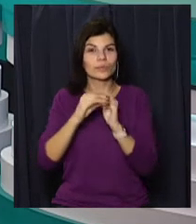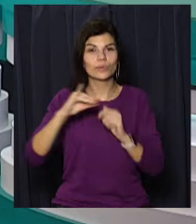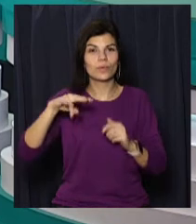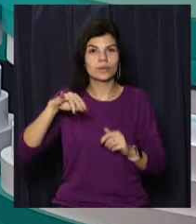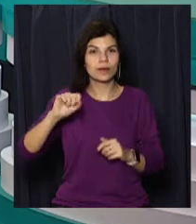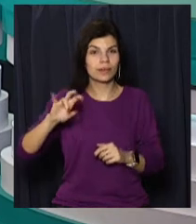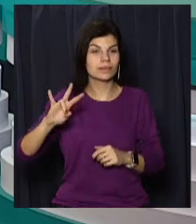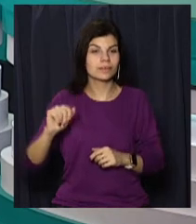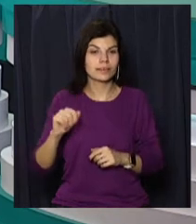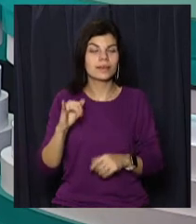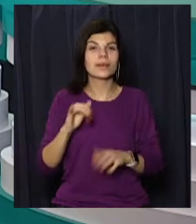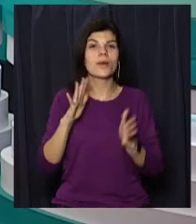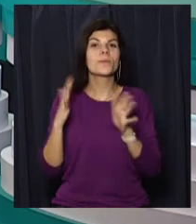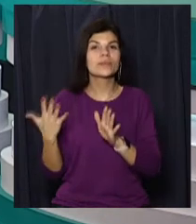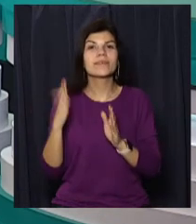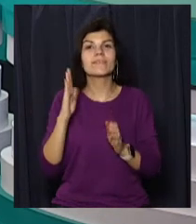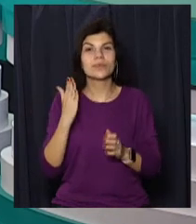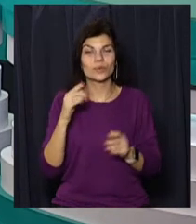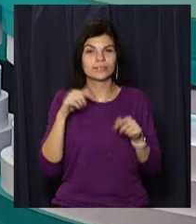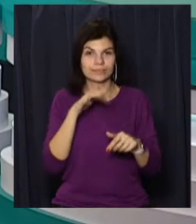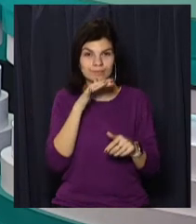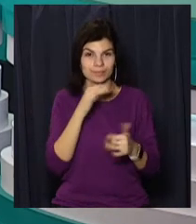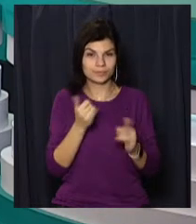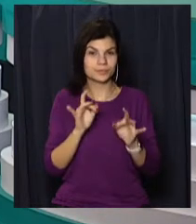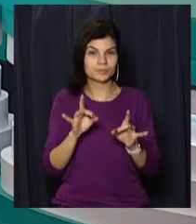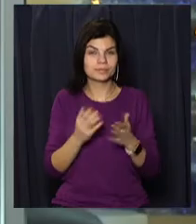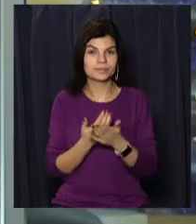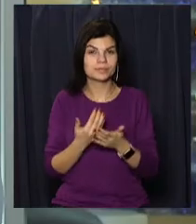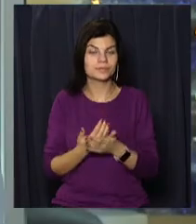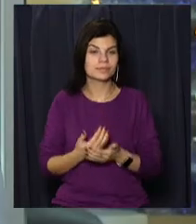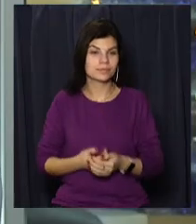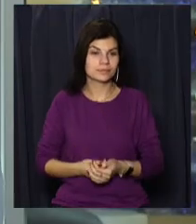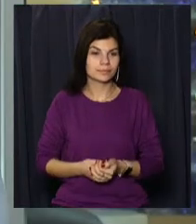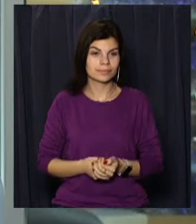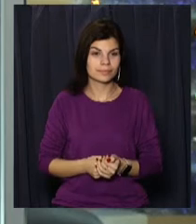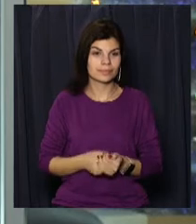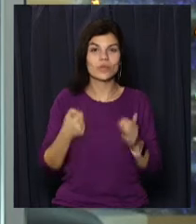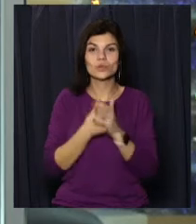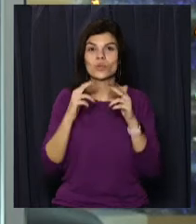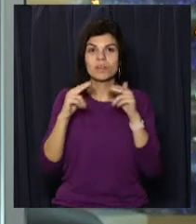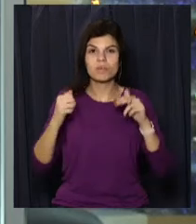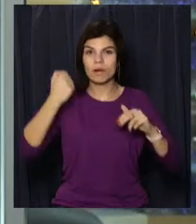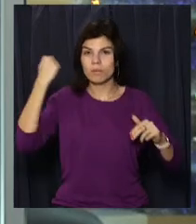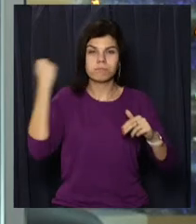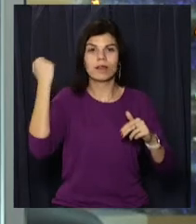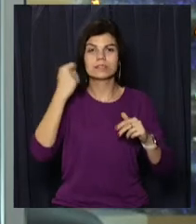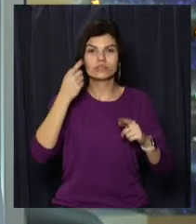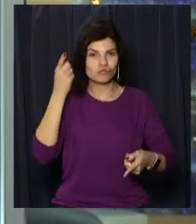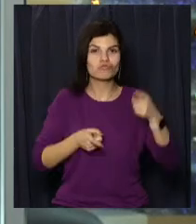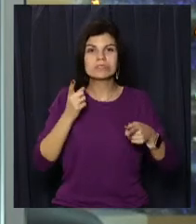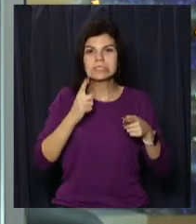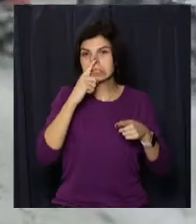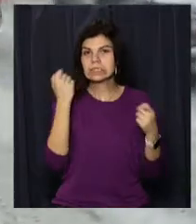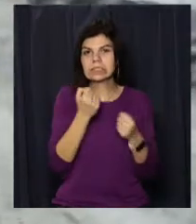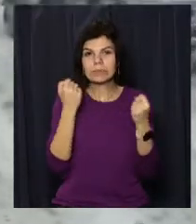Юліана Пуговкіна. І про події вівторка на цю годину – далі у випуску. До Дніпра прийшла справжня зима і місто